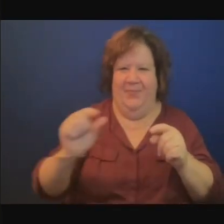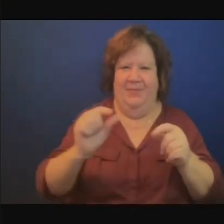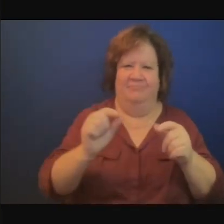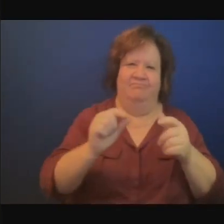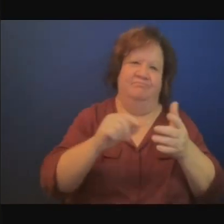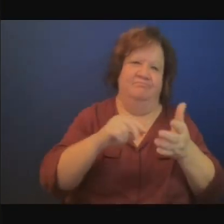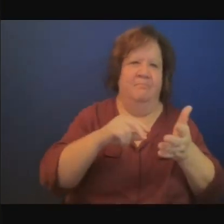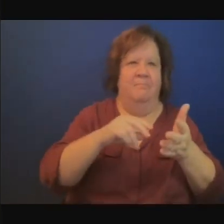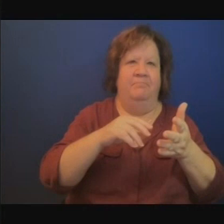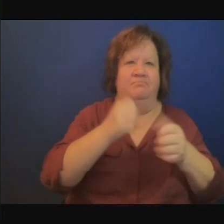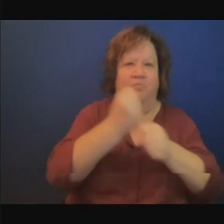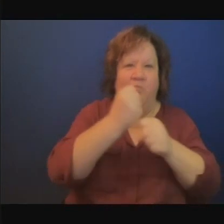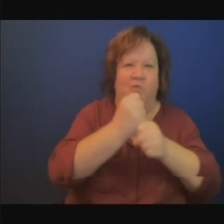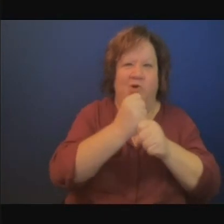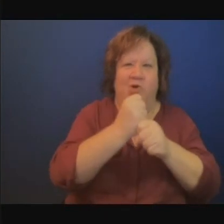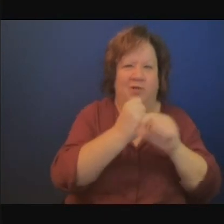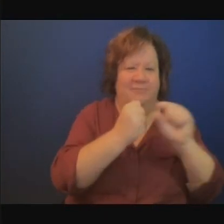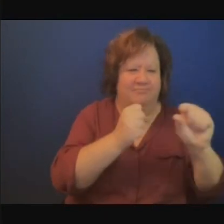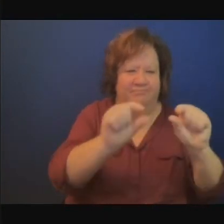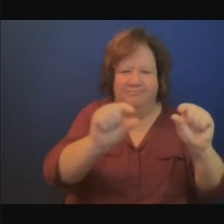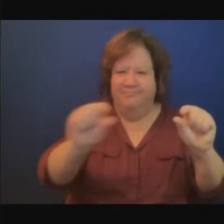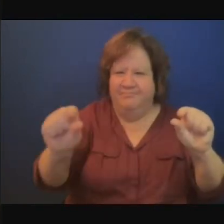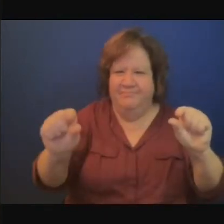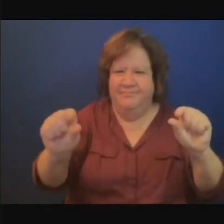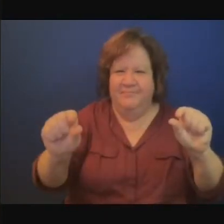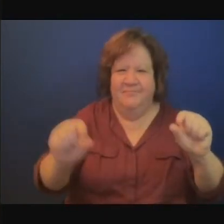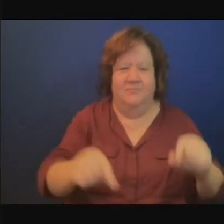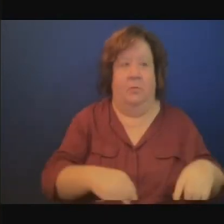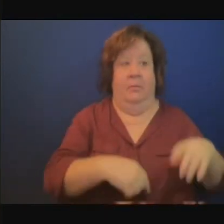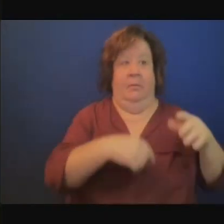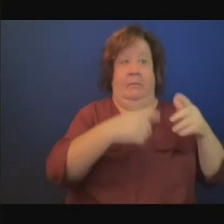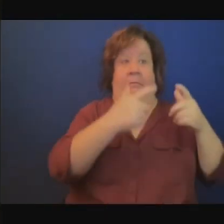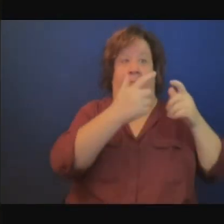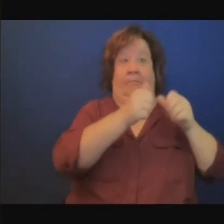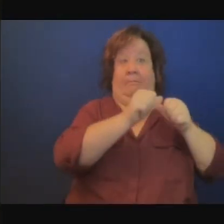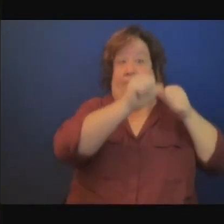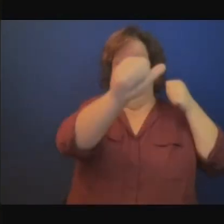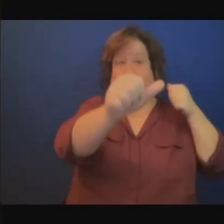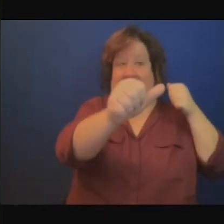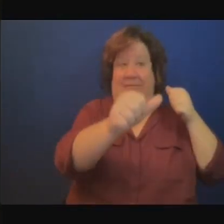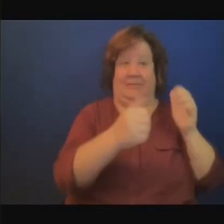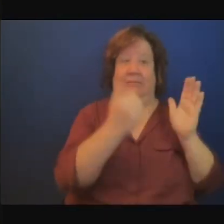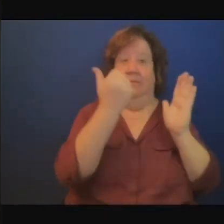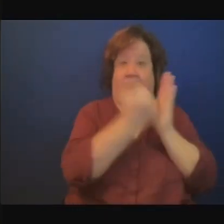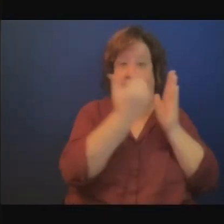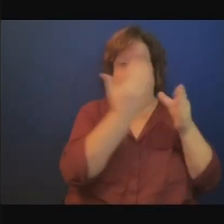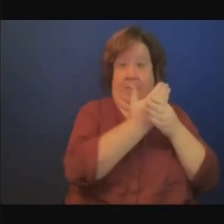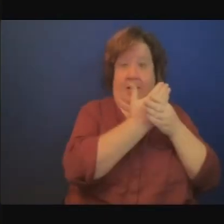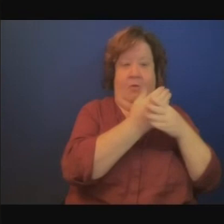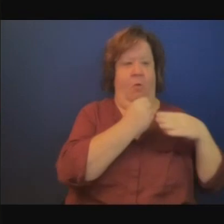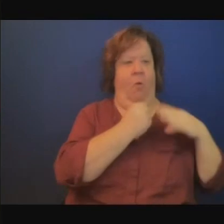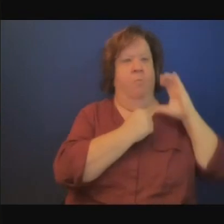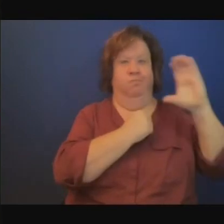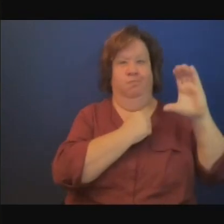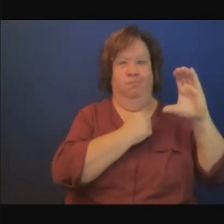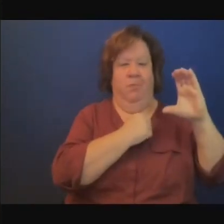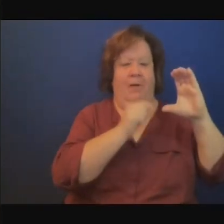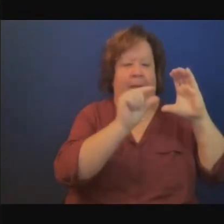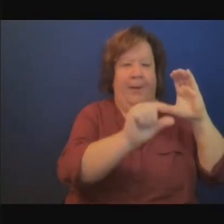et on pourrait donc avoir des transactions avec une voie très courte